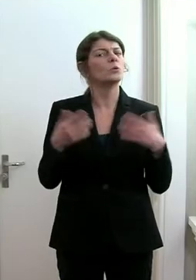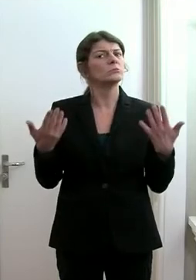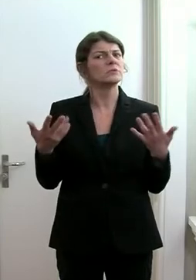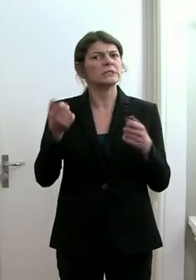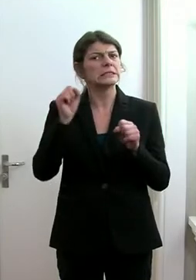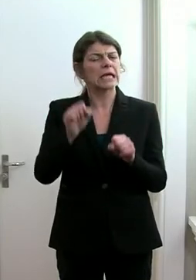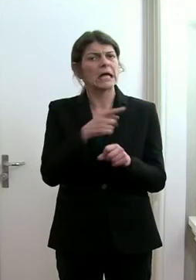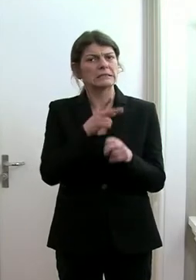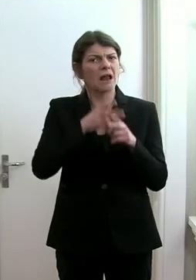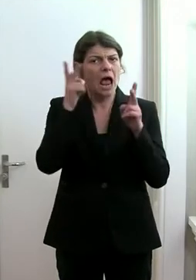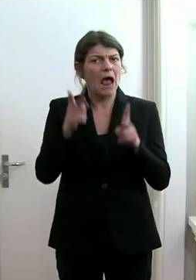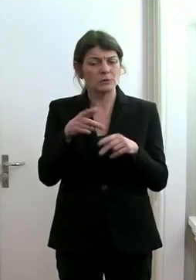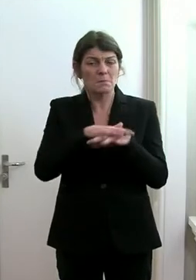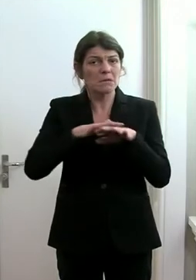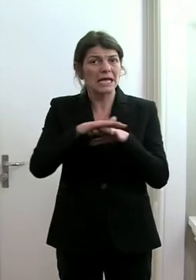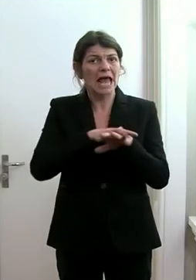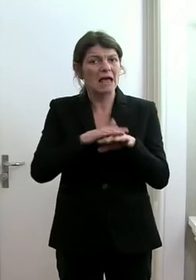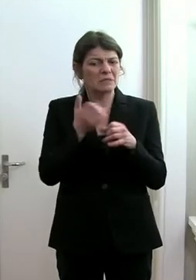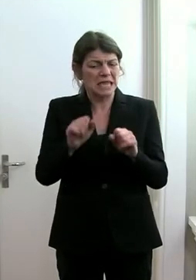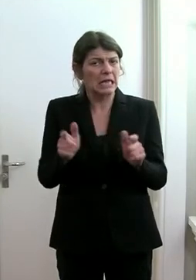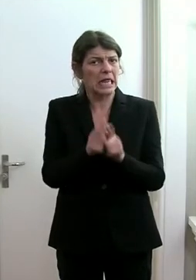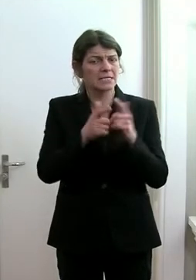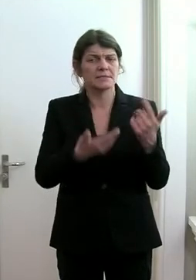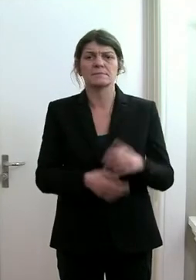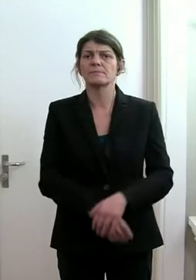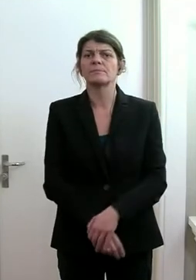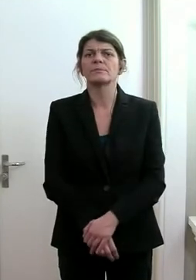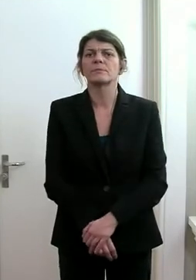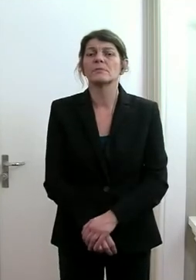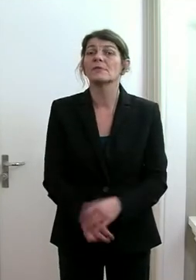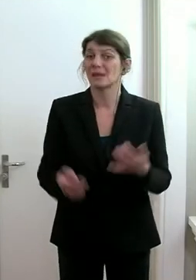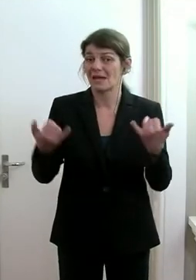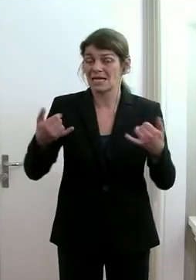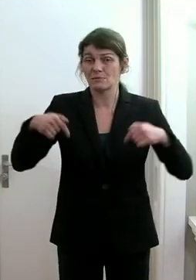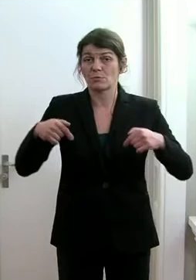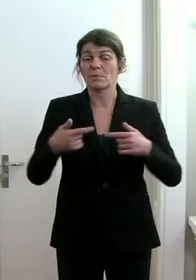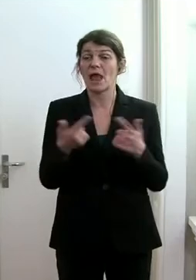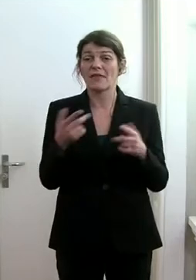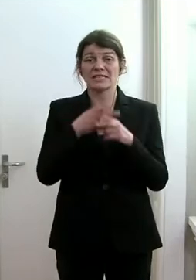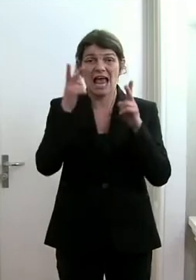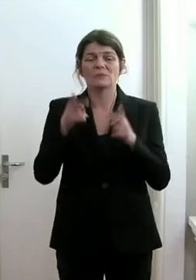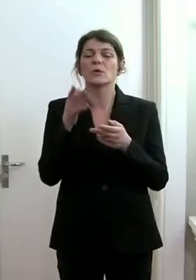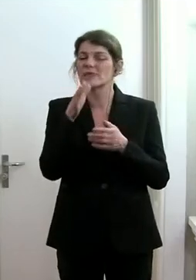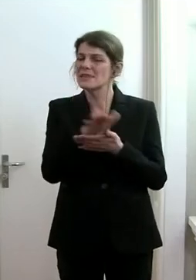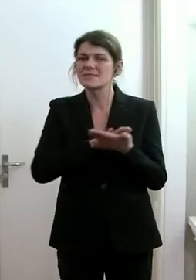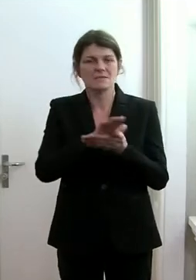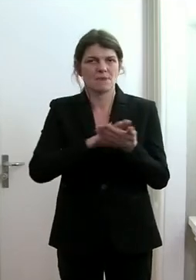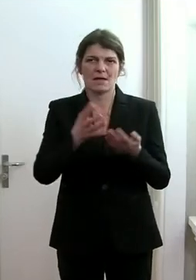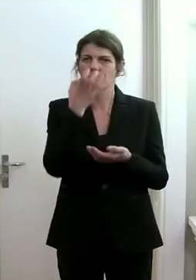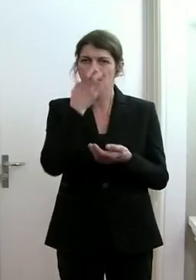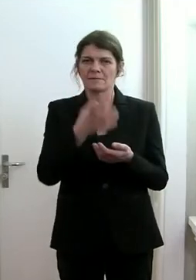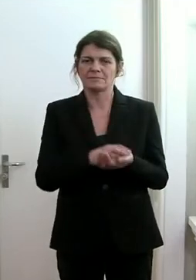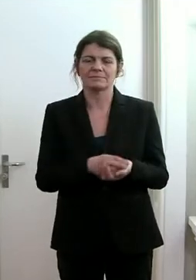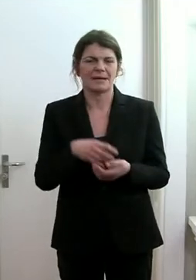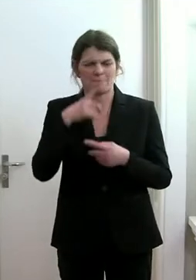Spital da in diesem Bereich überhaupt leisten? Derzeit wird im Landesspital niemand bearbeitet.